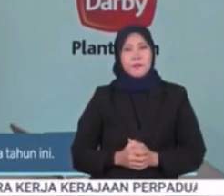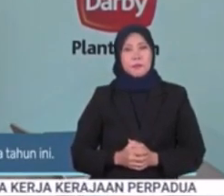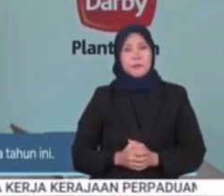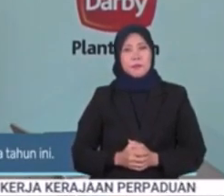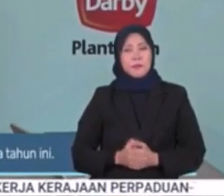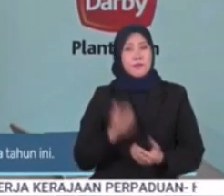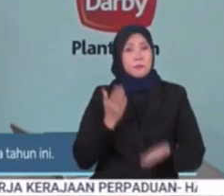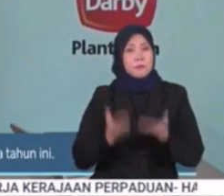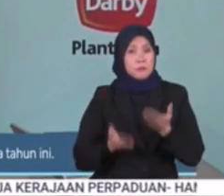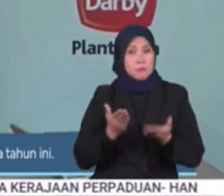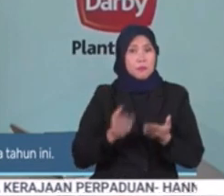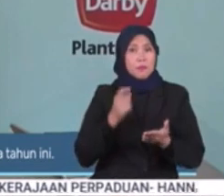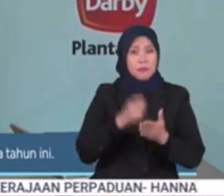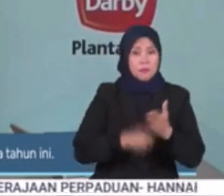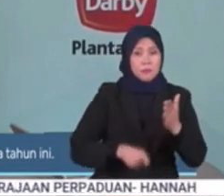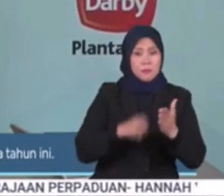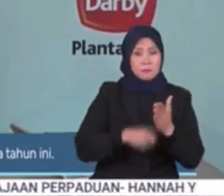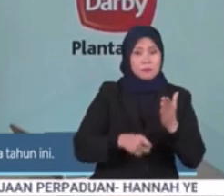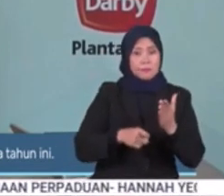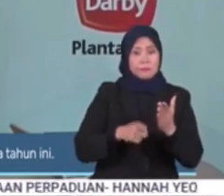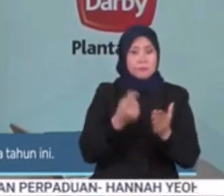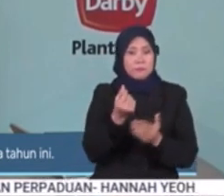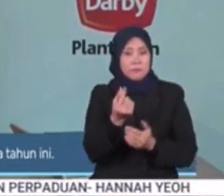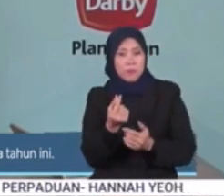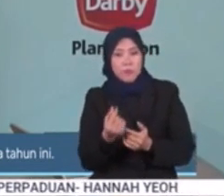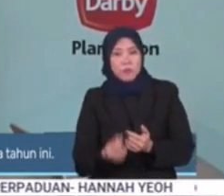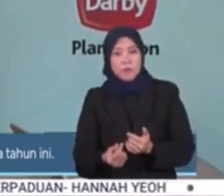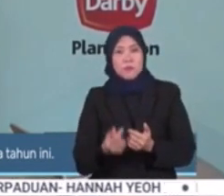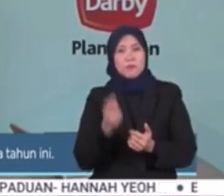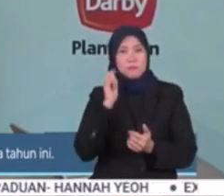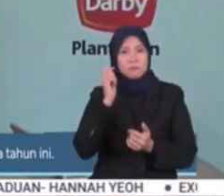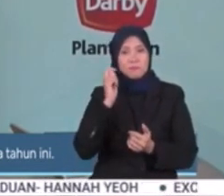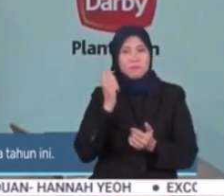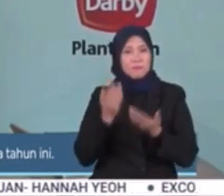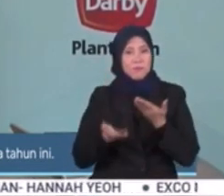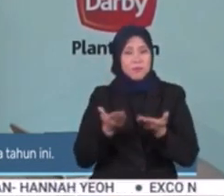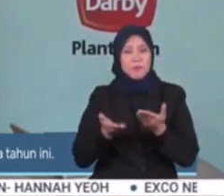menyebabkan terhadap harga yang Haris menyebutkan